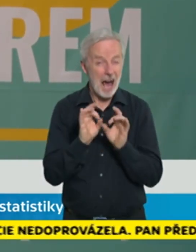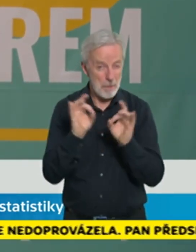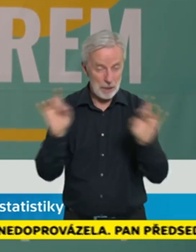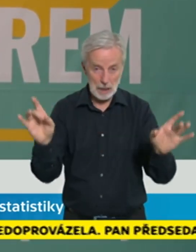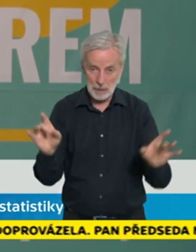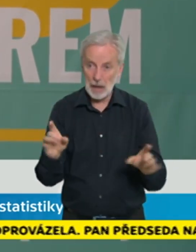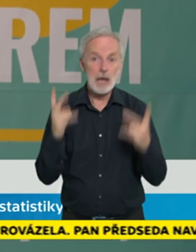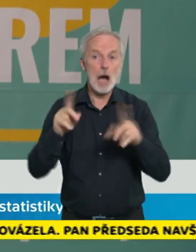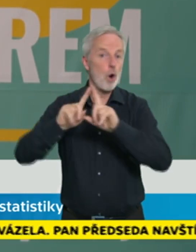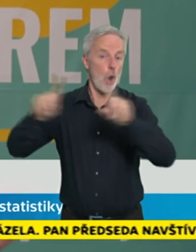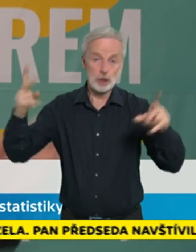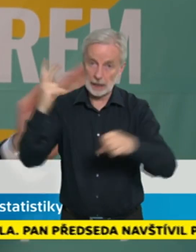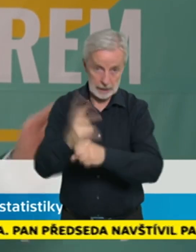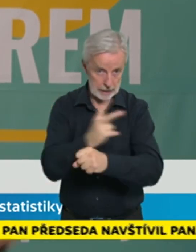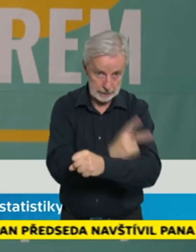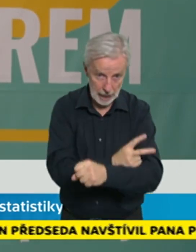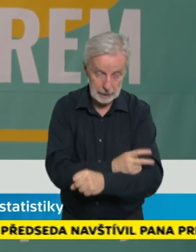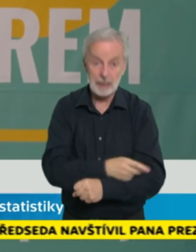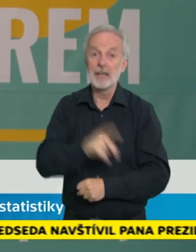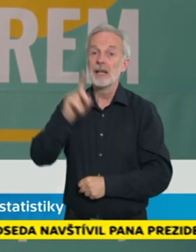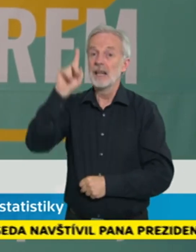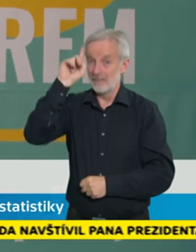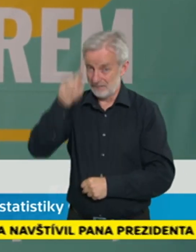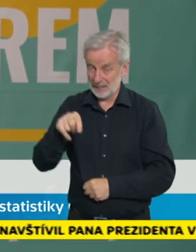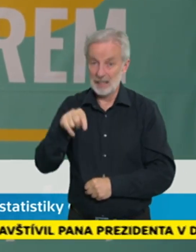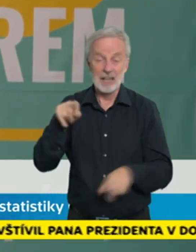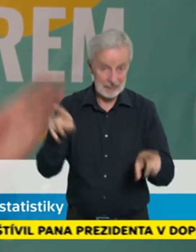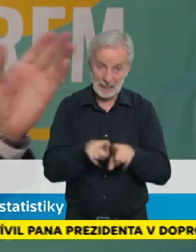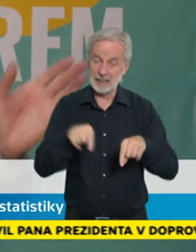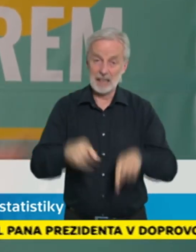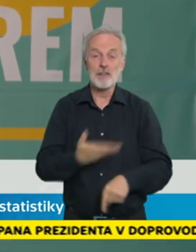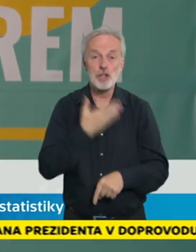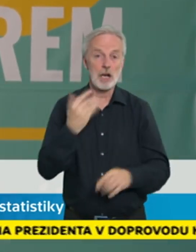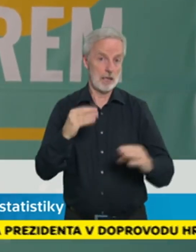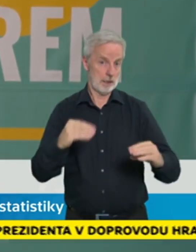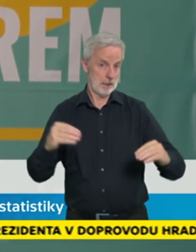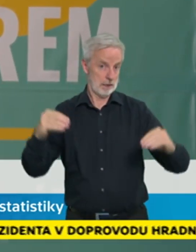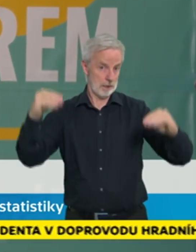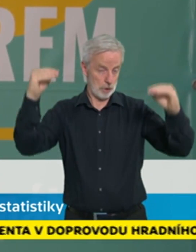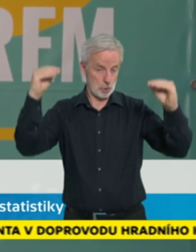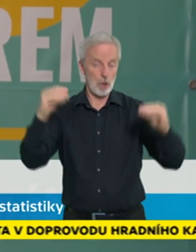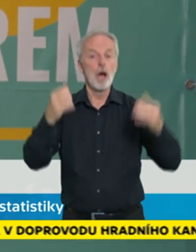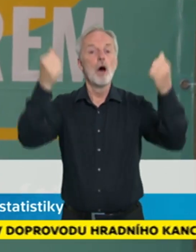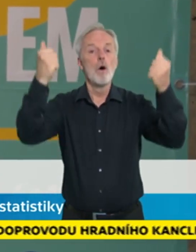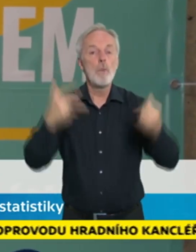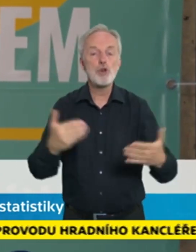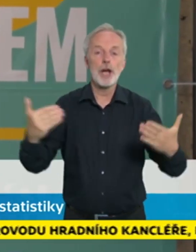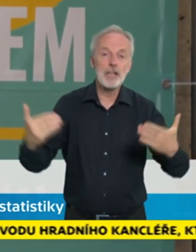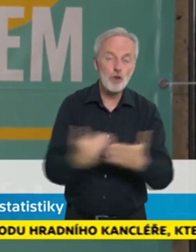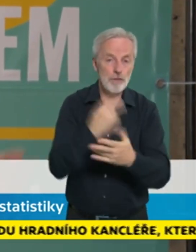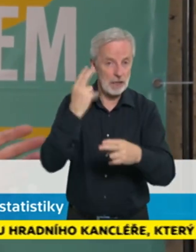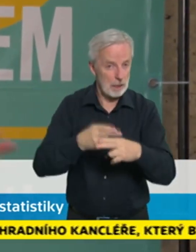dosleduje ta čísla, ví, tak v Čechách roste a sílí. I narůstá počet nově diagnostikovaných případů denně.